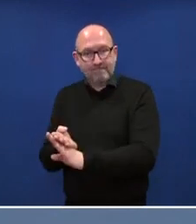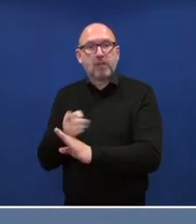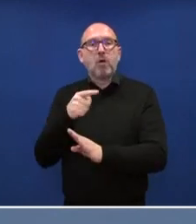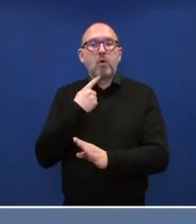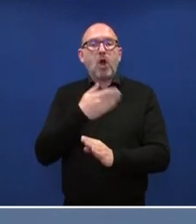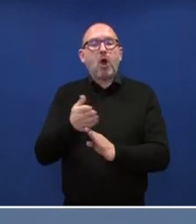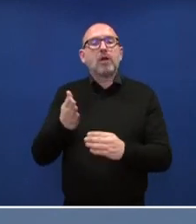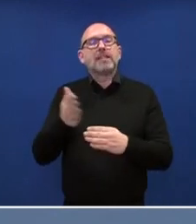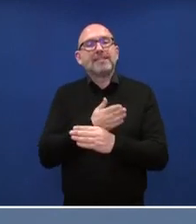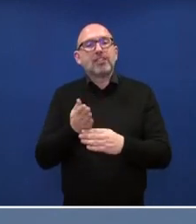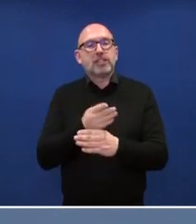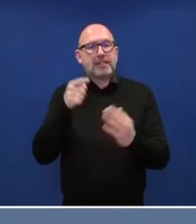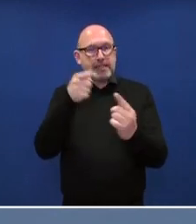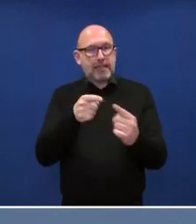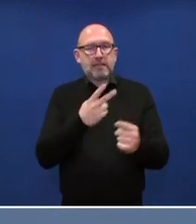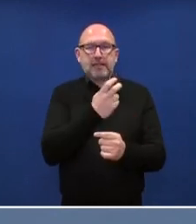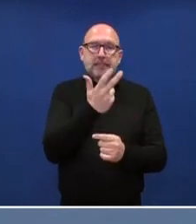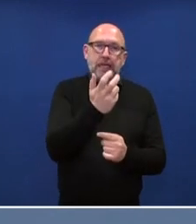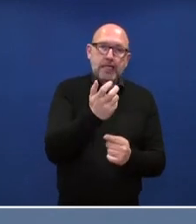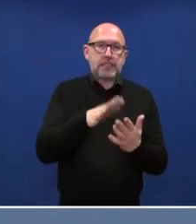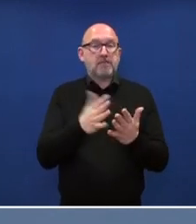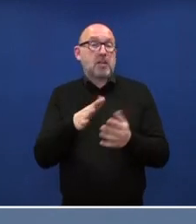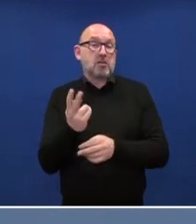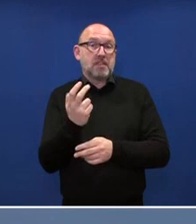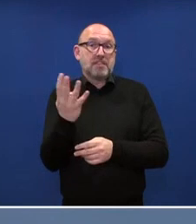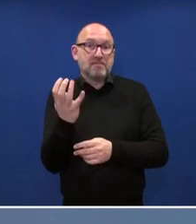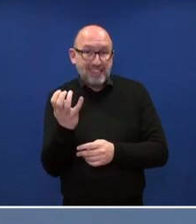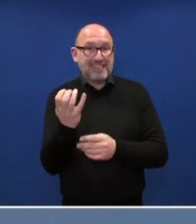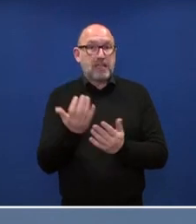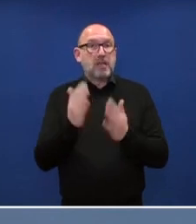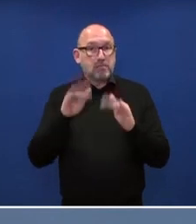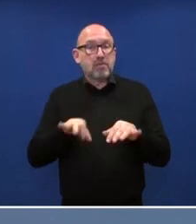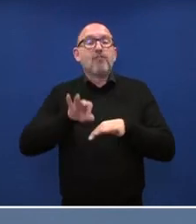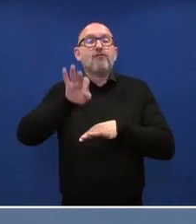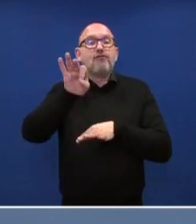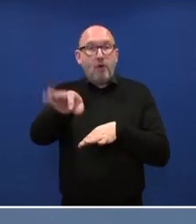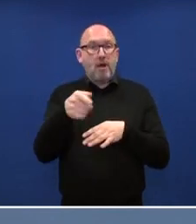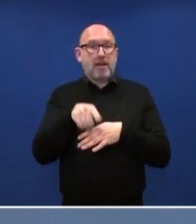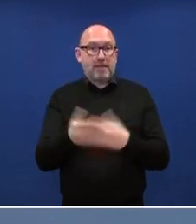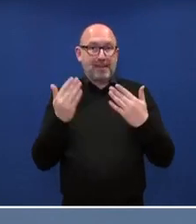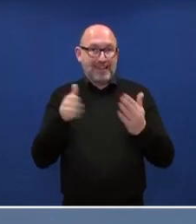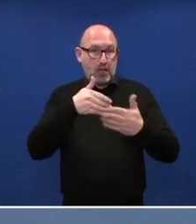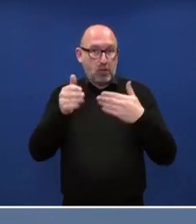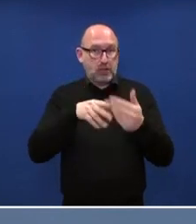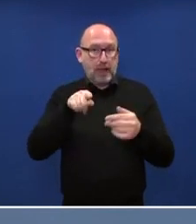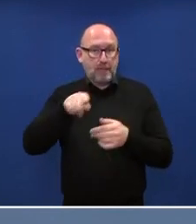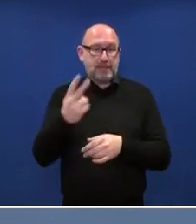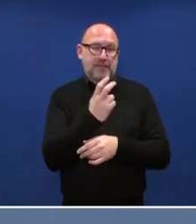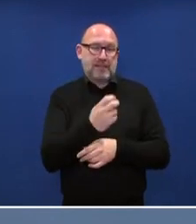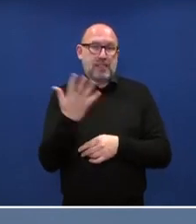für die Jahre 2030 und gegebenenfalls auch 2040 auf dem Weg zur Klimaneutralität bis 2050 ein.